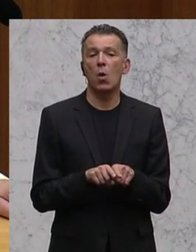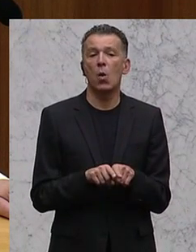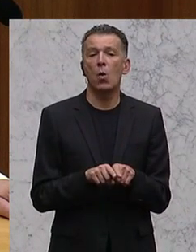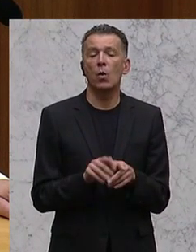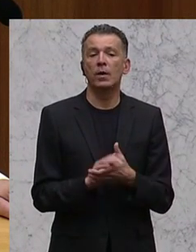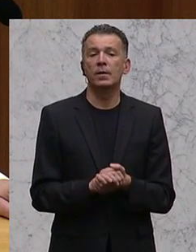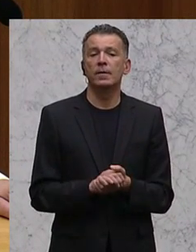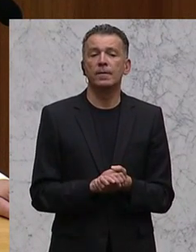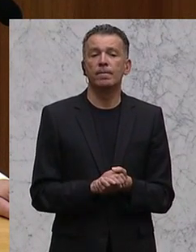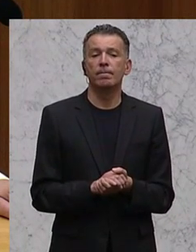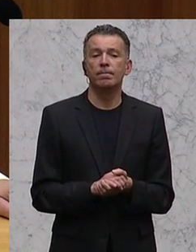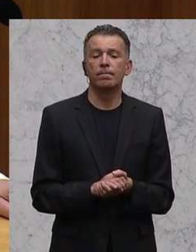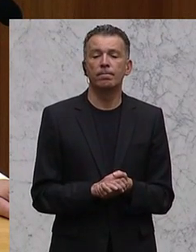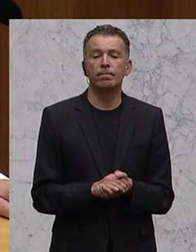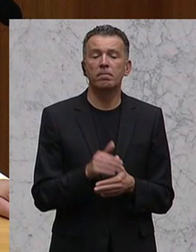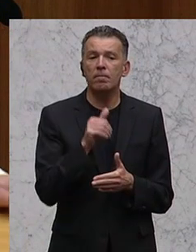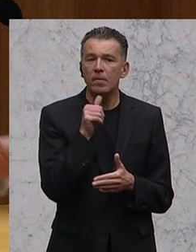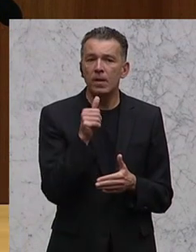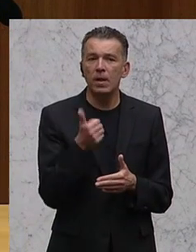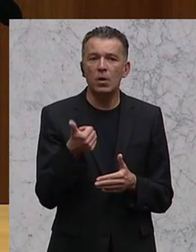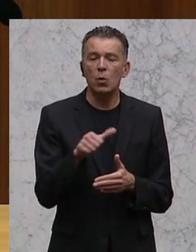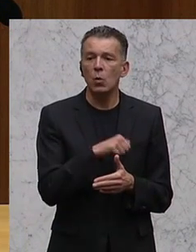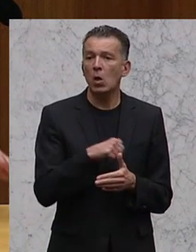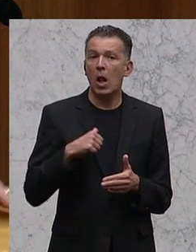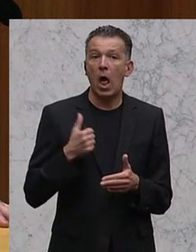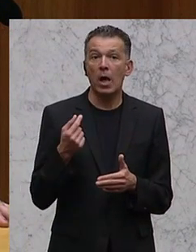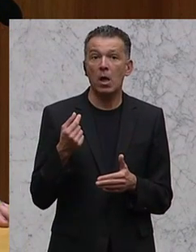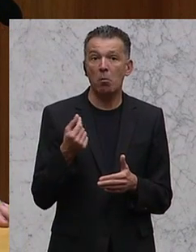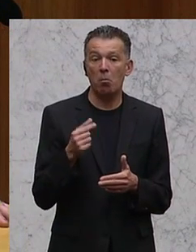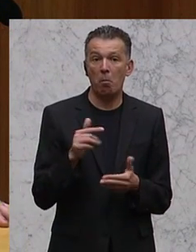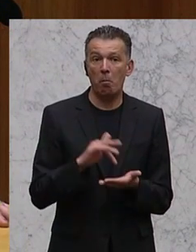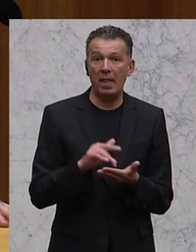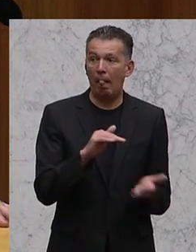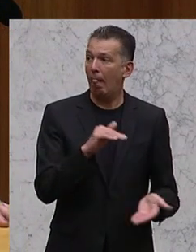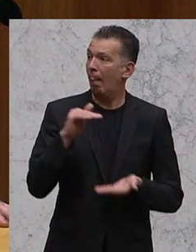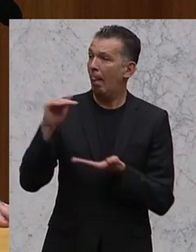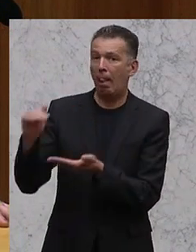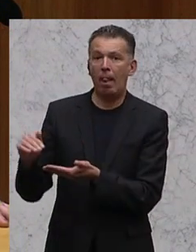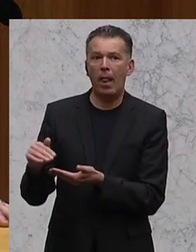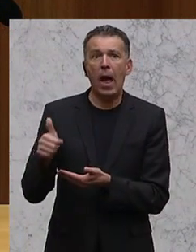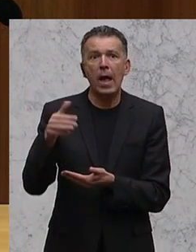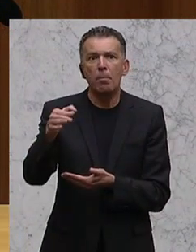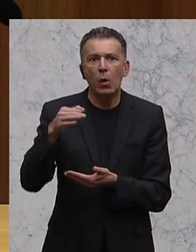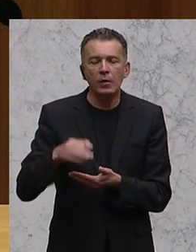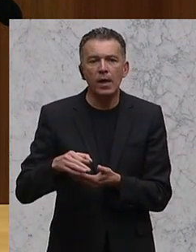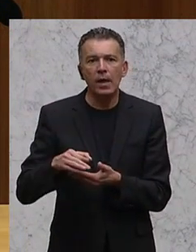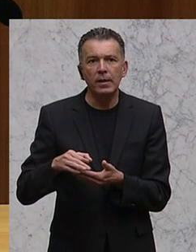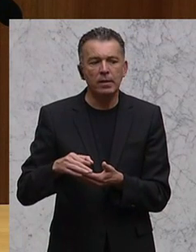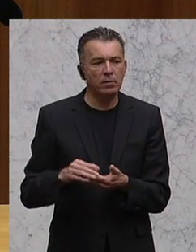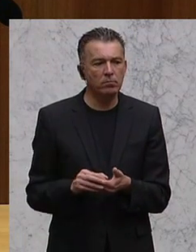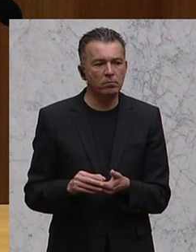zusätzlichen Eigenmittel. Es ist mit dem 1 Prozent, das die Mitgliedstaaten insgesamt in das